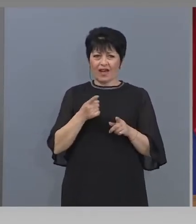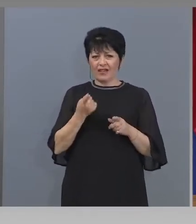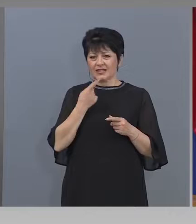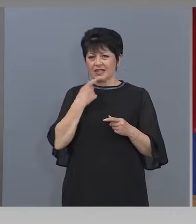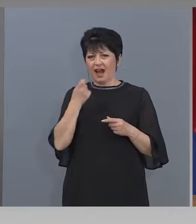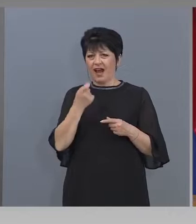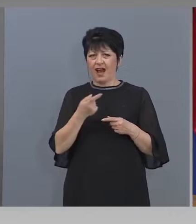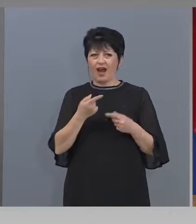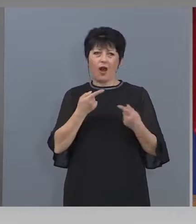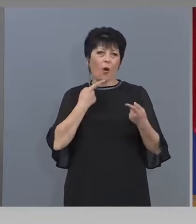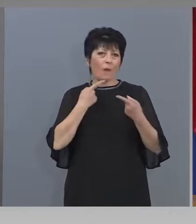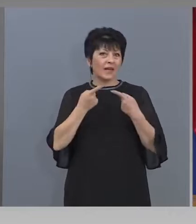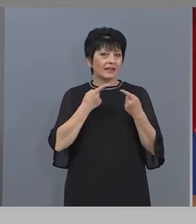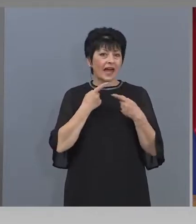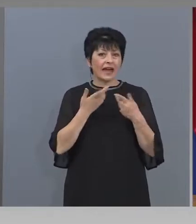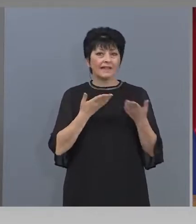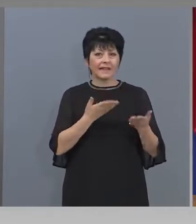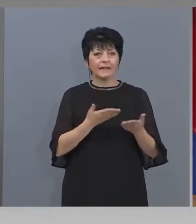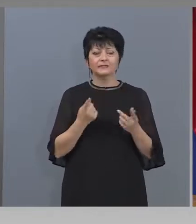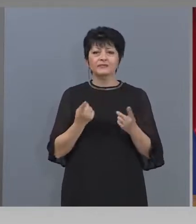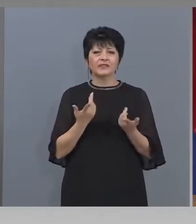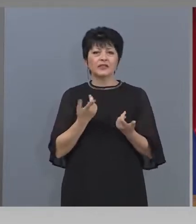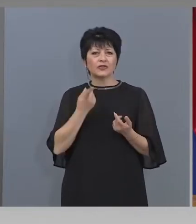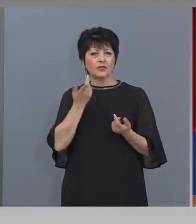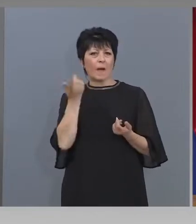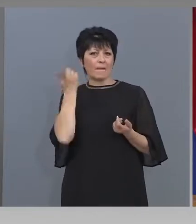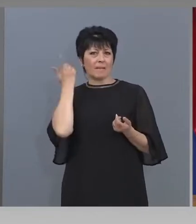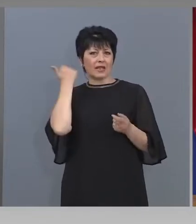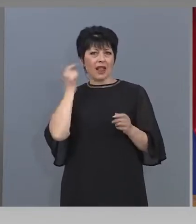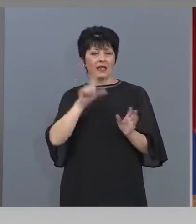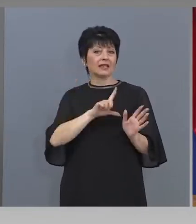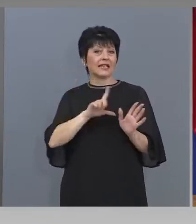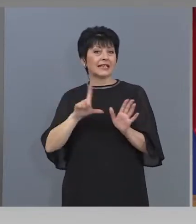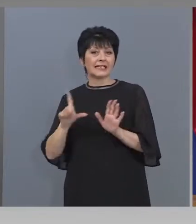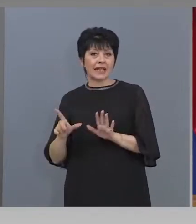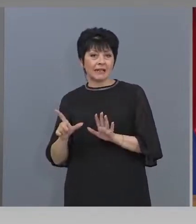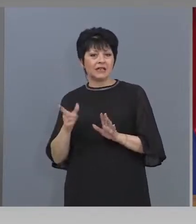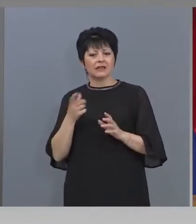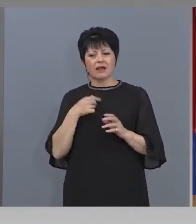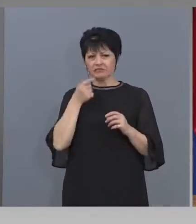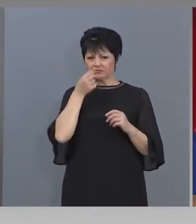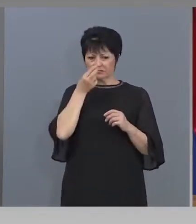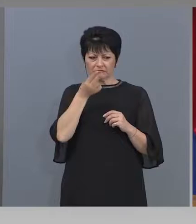така си мисля, става, защото миналата седмица ние засичаме в един сайт,